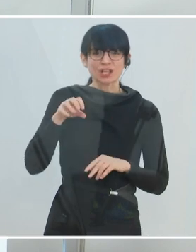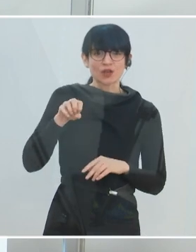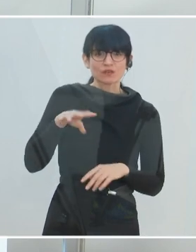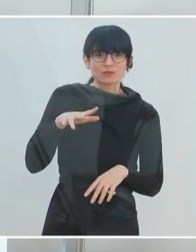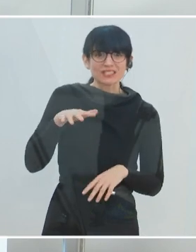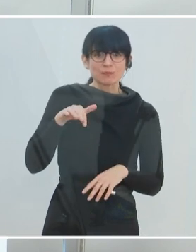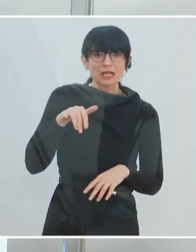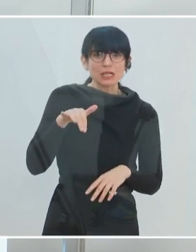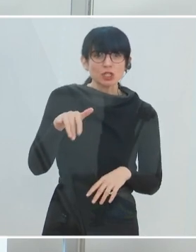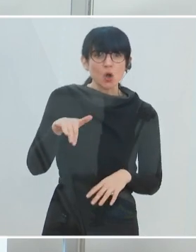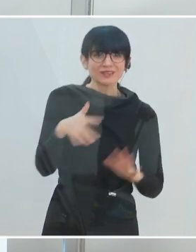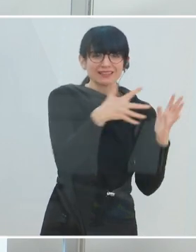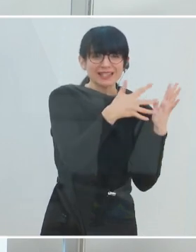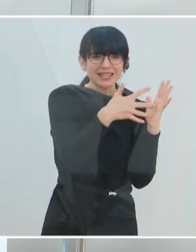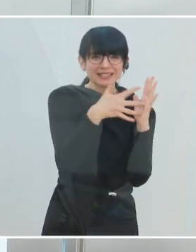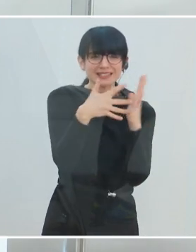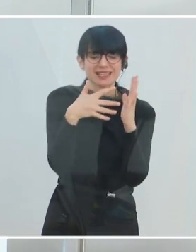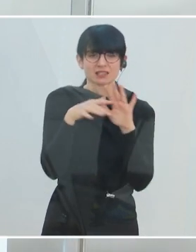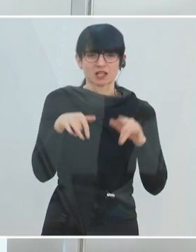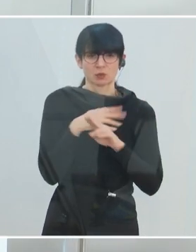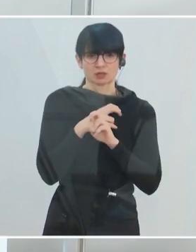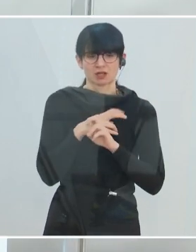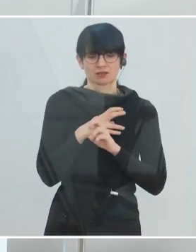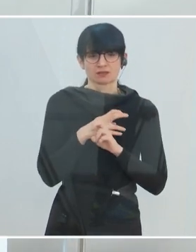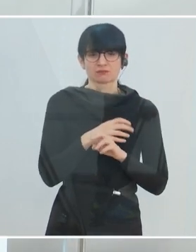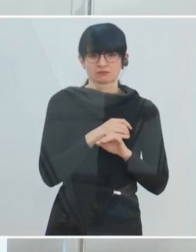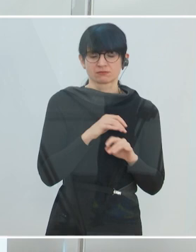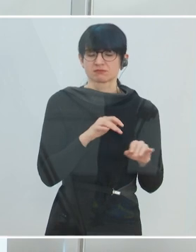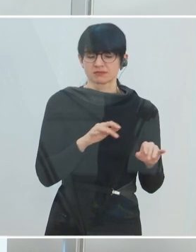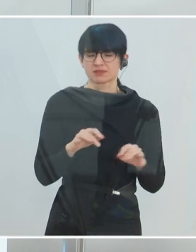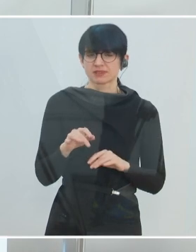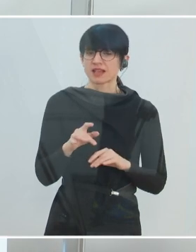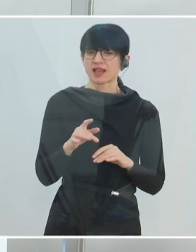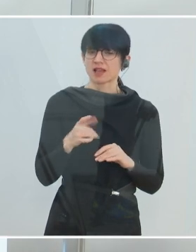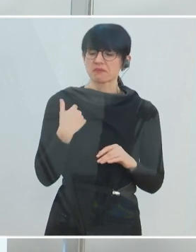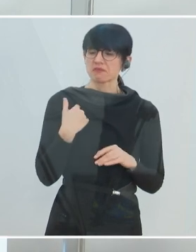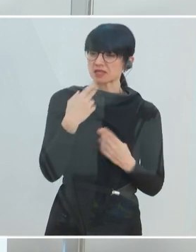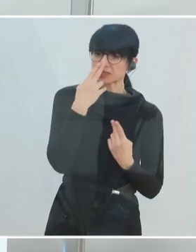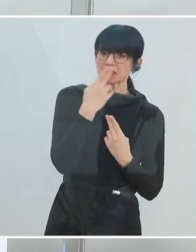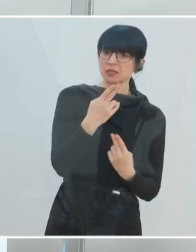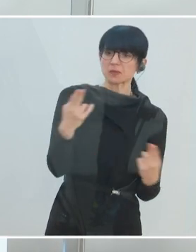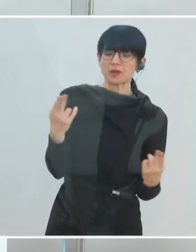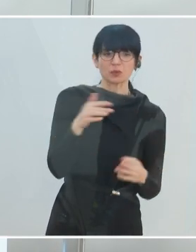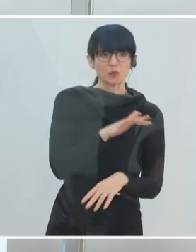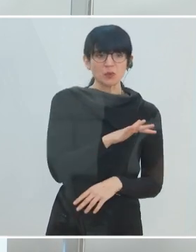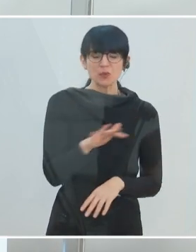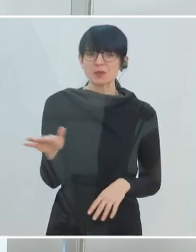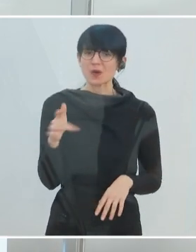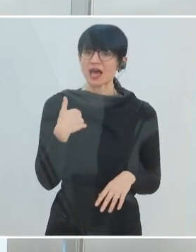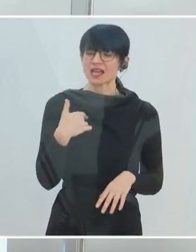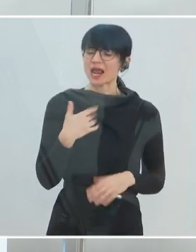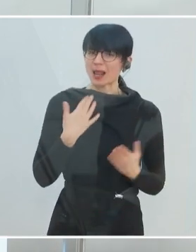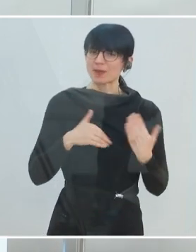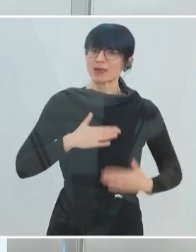Testungen, die in Österreich durchgeführt wurden, mit einem ganz stark steigenden Trend in allen Bereichen. Das zieht sich quer